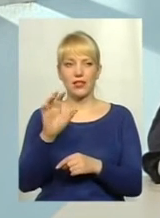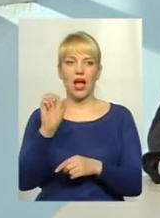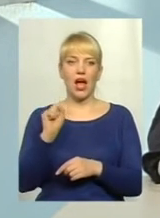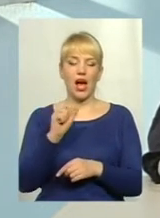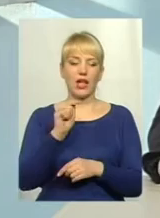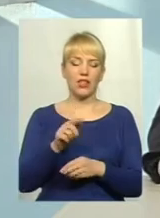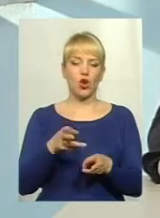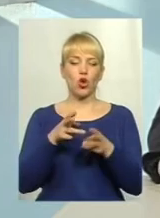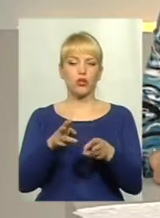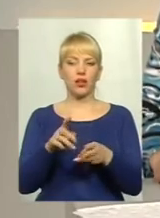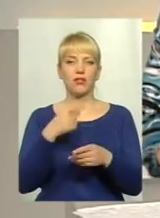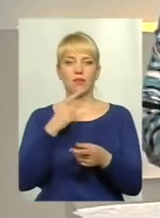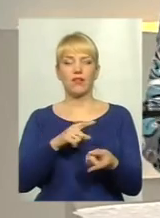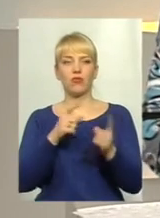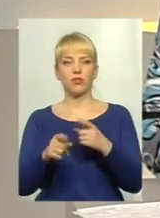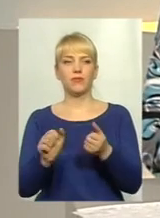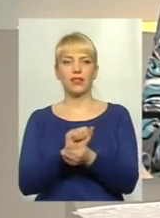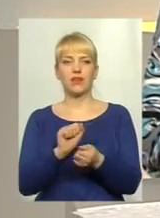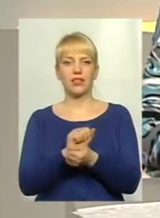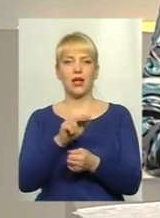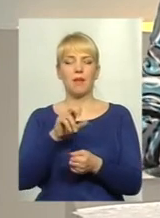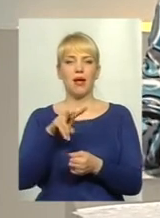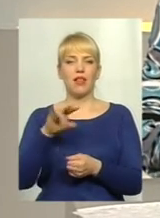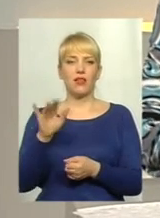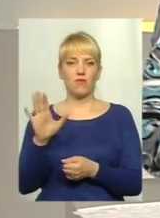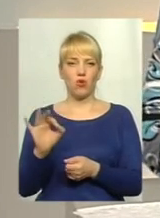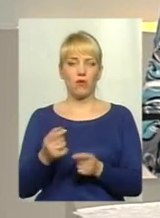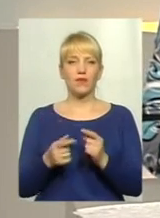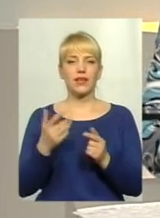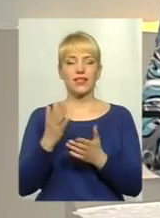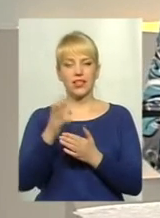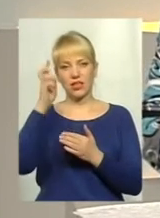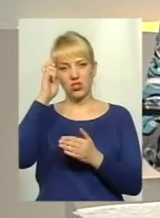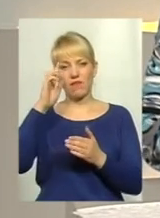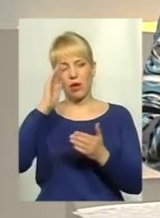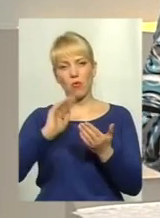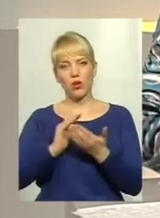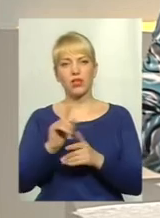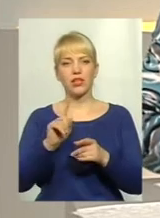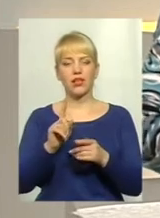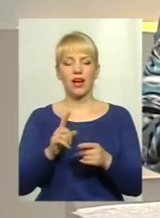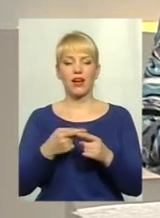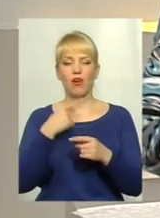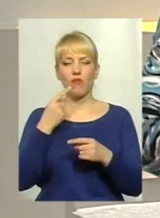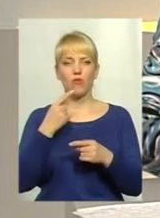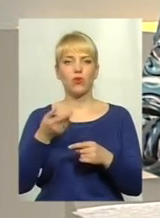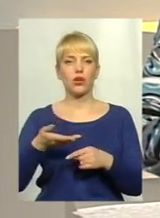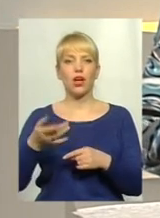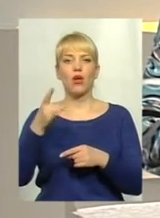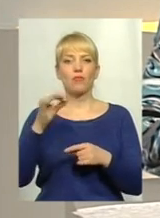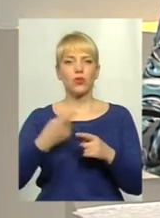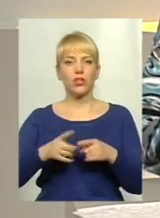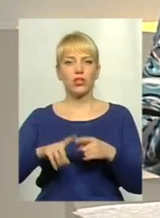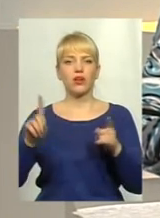Є державна політика, яка декларує необхідність зменшення використання